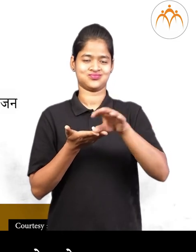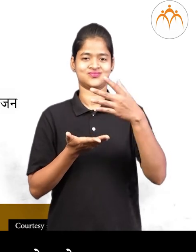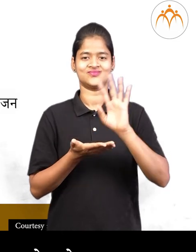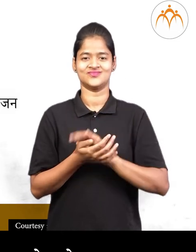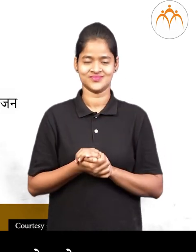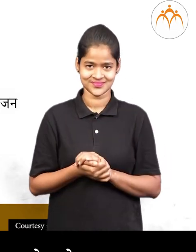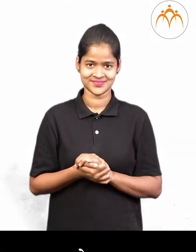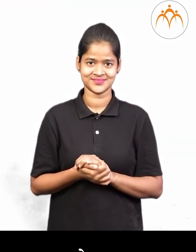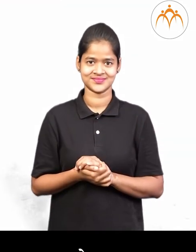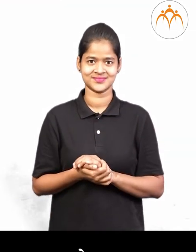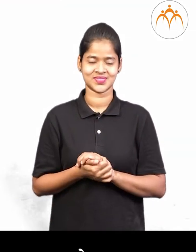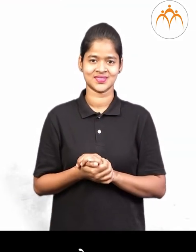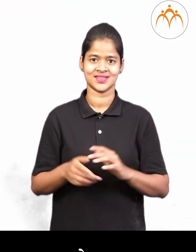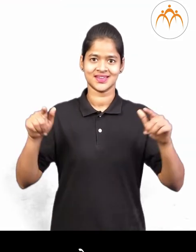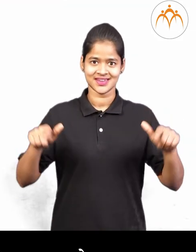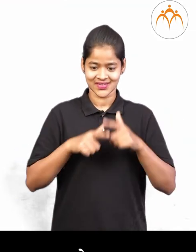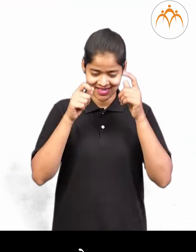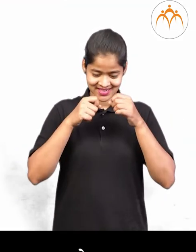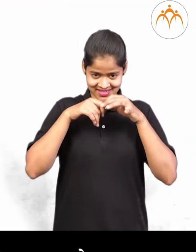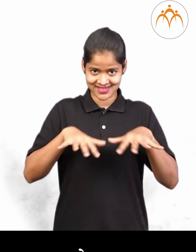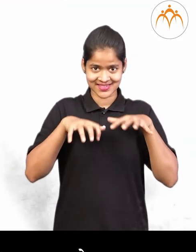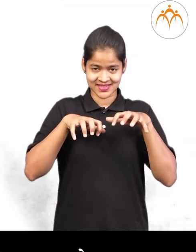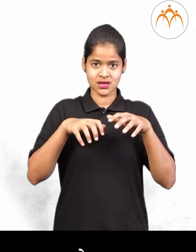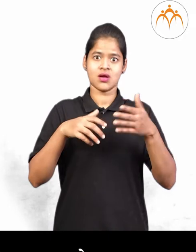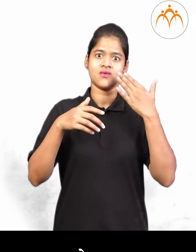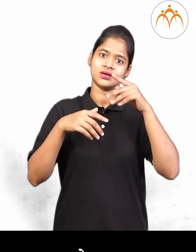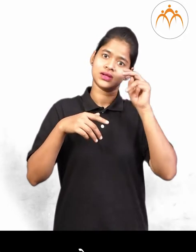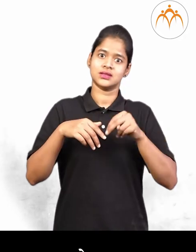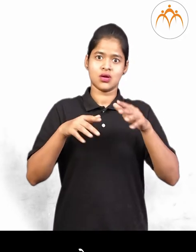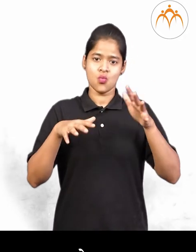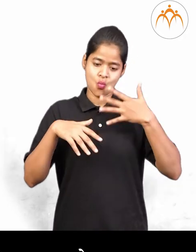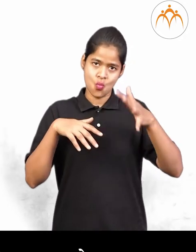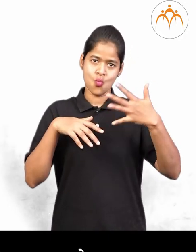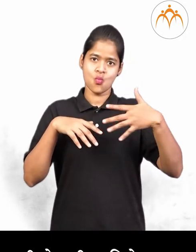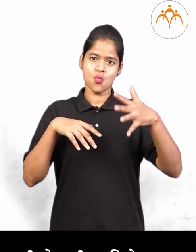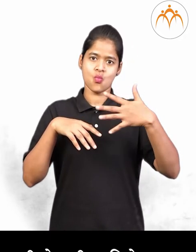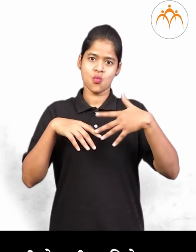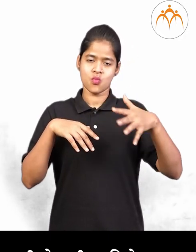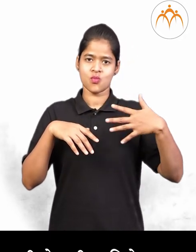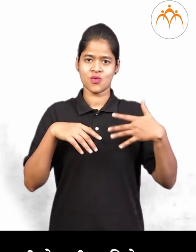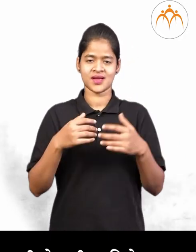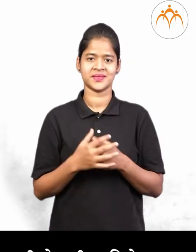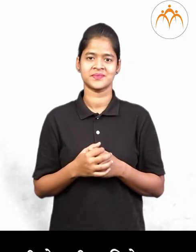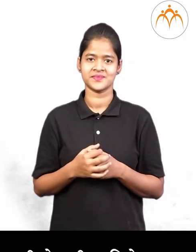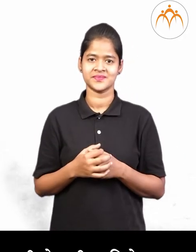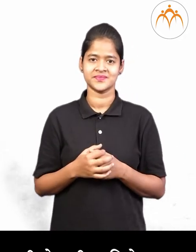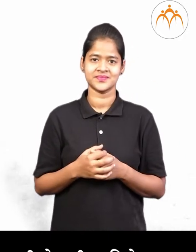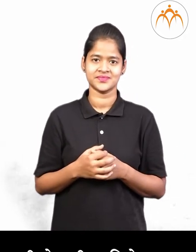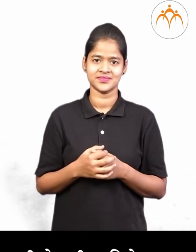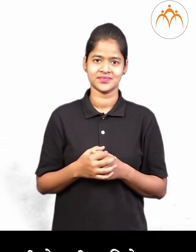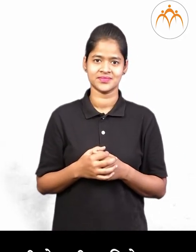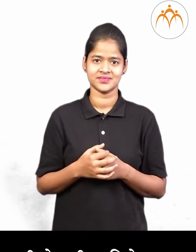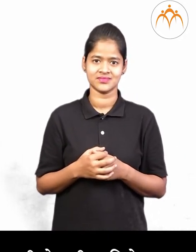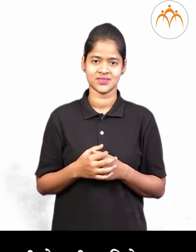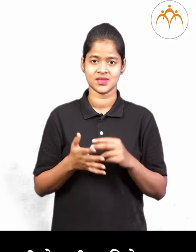वनस्पतीन चा मुलानना सुधा हवेची गरज असते. मणून मुला पाशी हवा